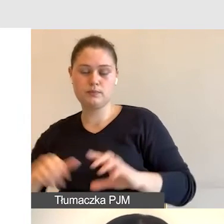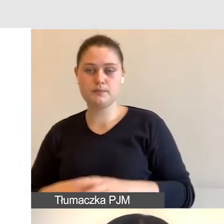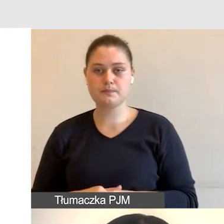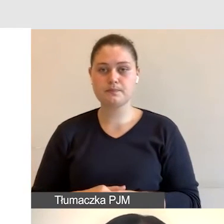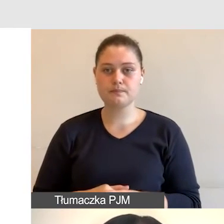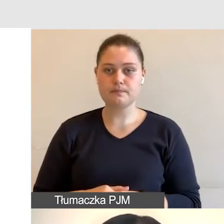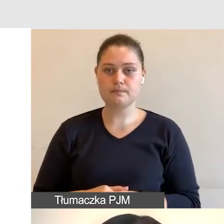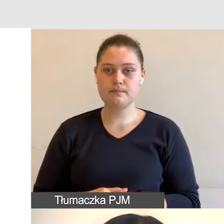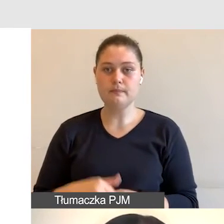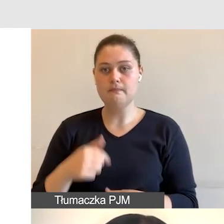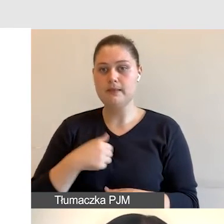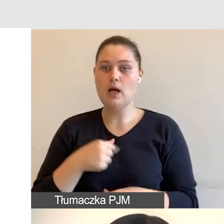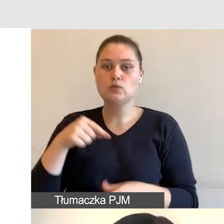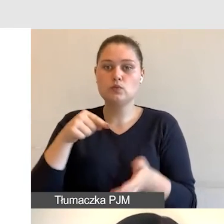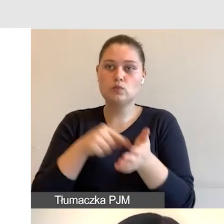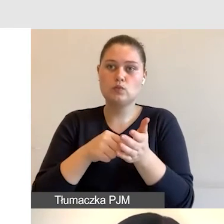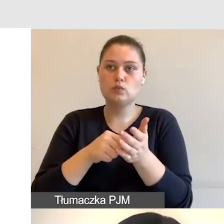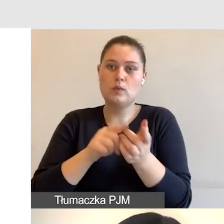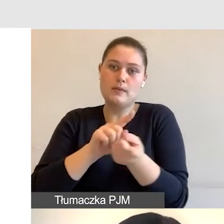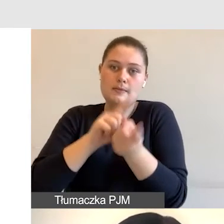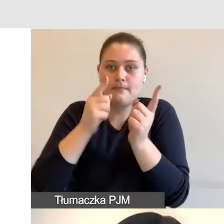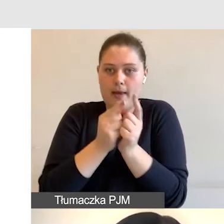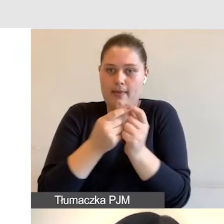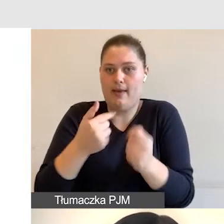języka migowego i prezenterem.